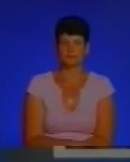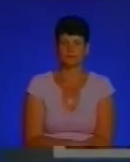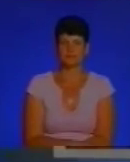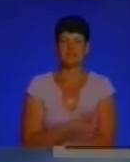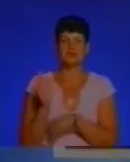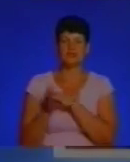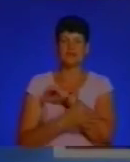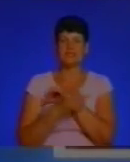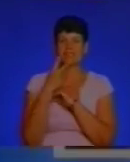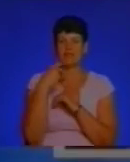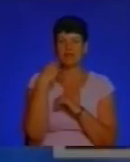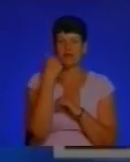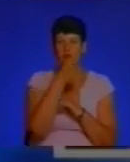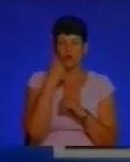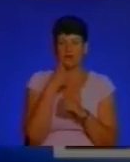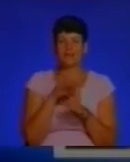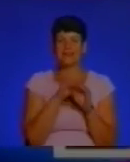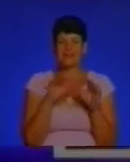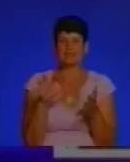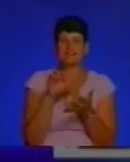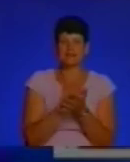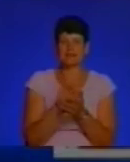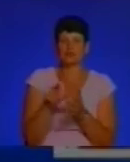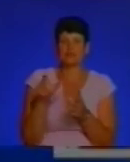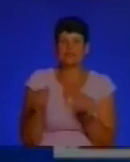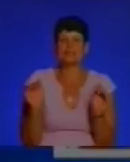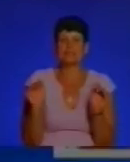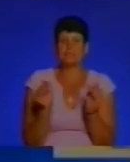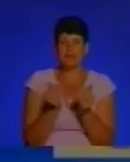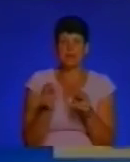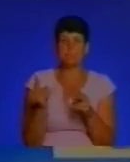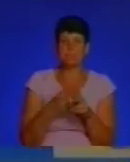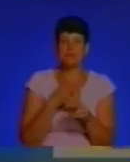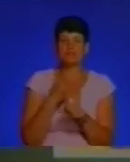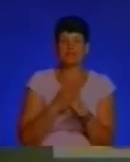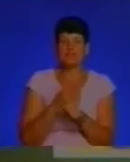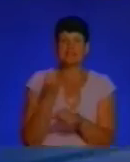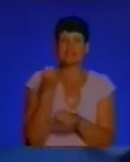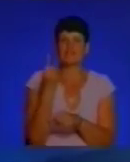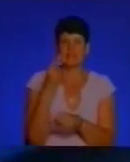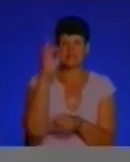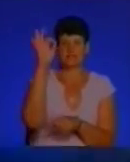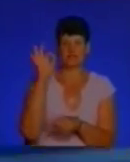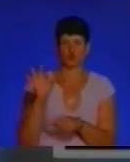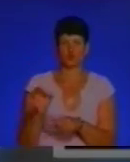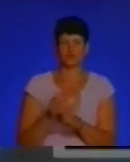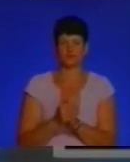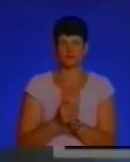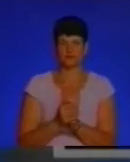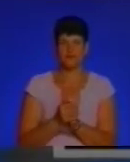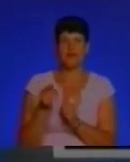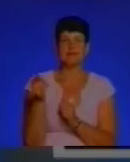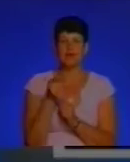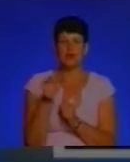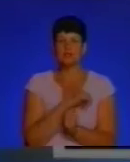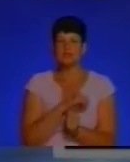останні два роки рівень зайнятості населення суттєво зменшився, аби зробіття сягнуло майже 12%. Тернополяни